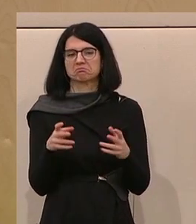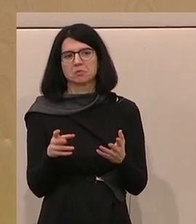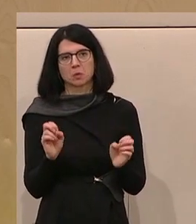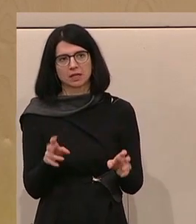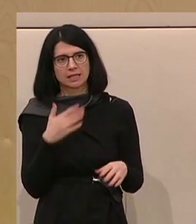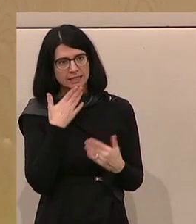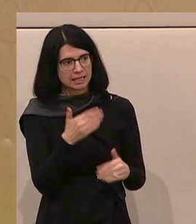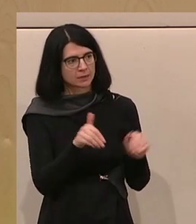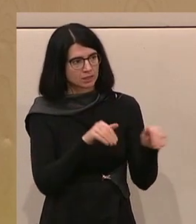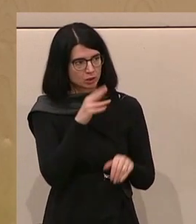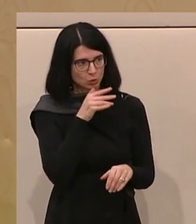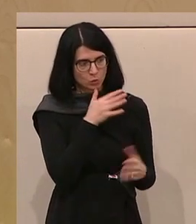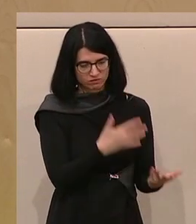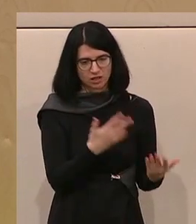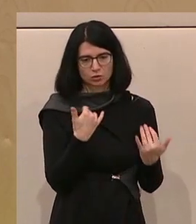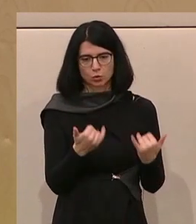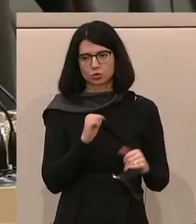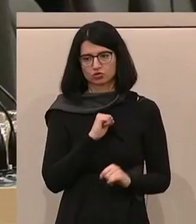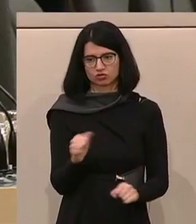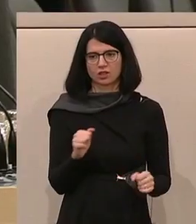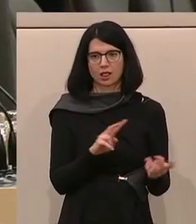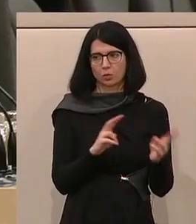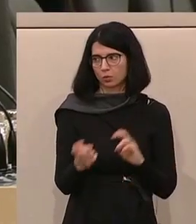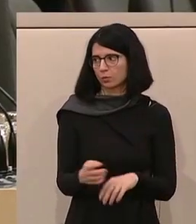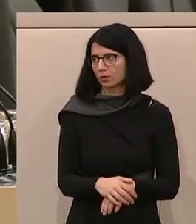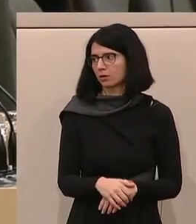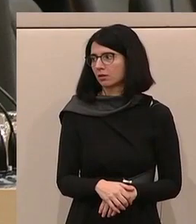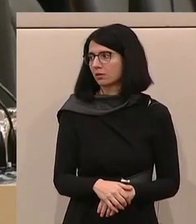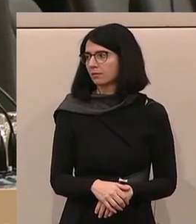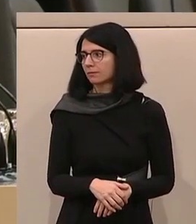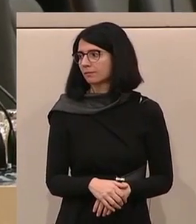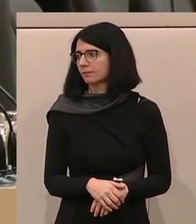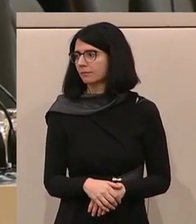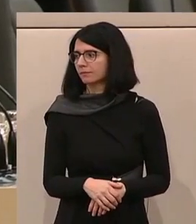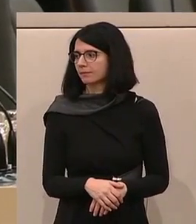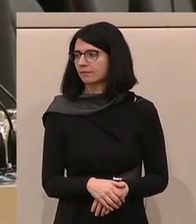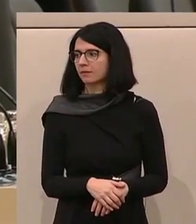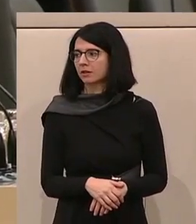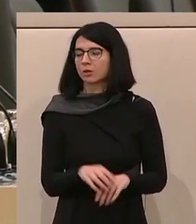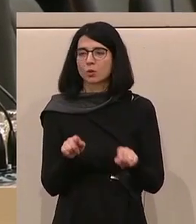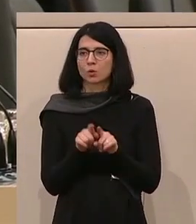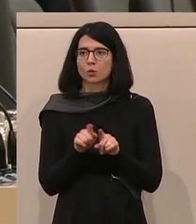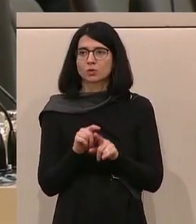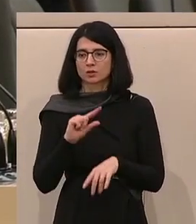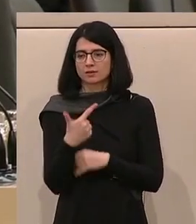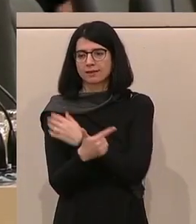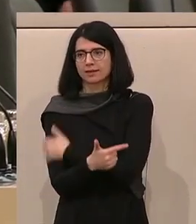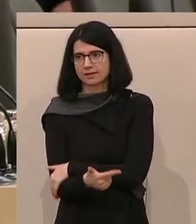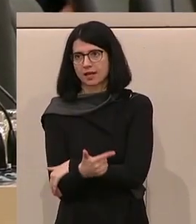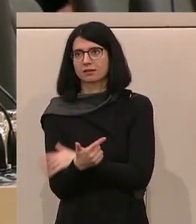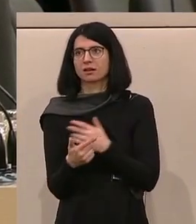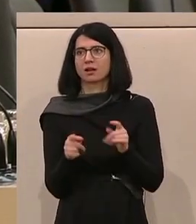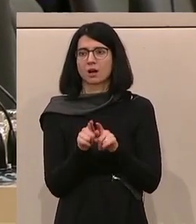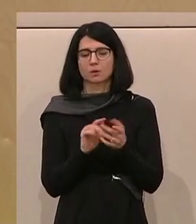erstens einmal danke Minister Hofer, dass das relativ rasch durchgezogen wurde mit den Beamten. Und auf der anderen Seite